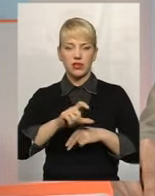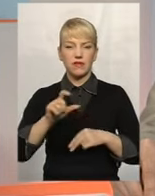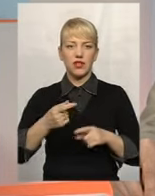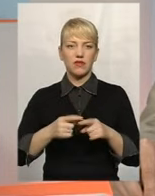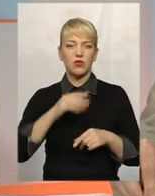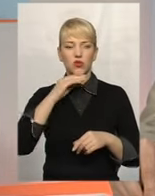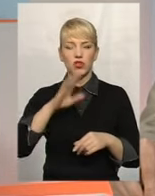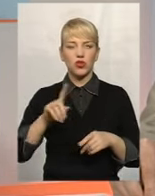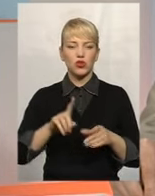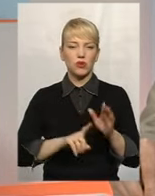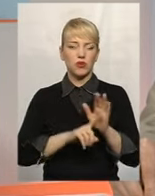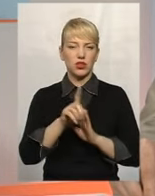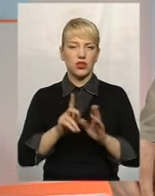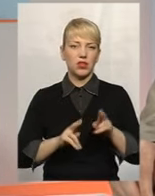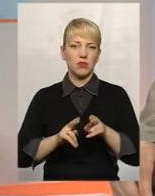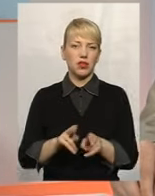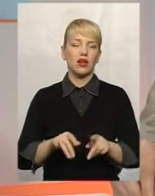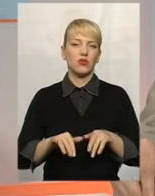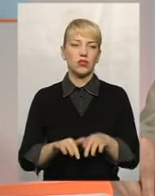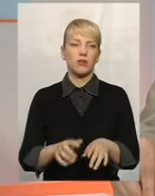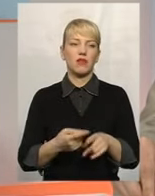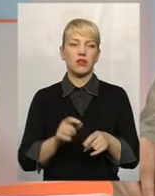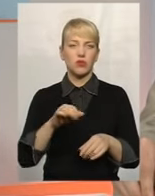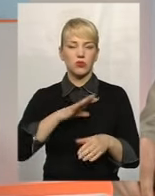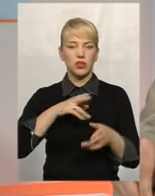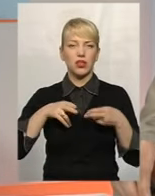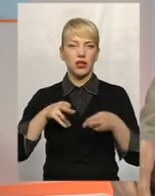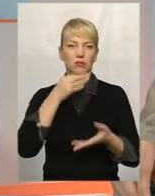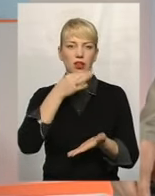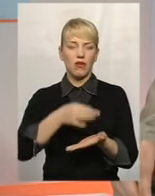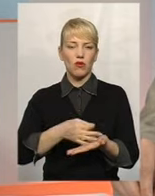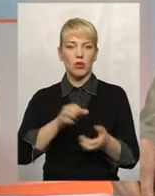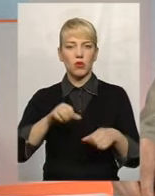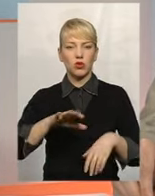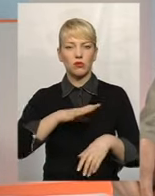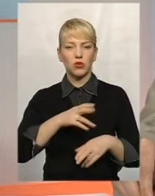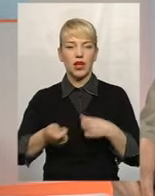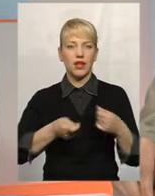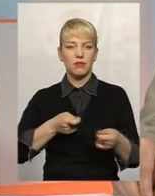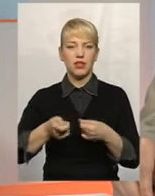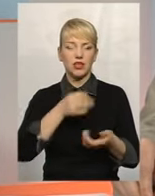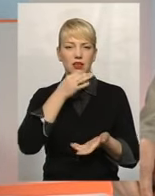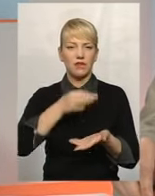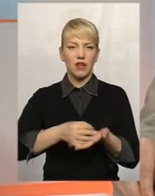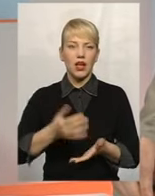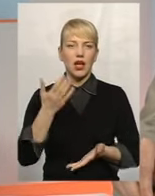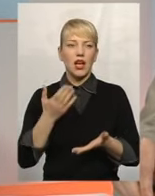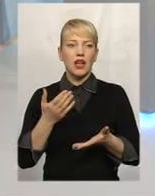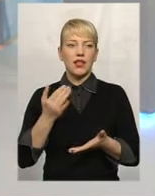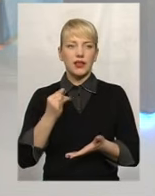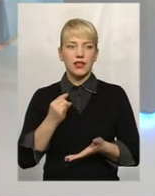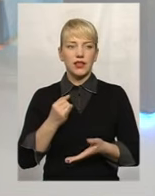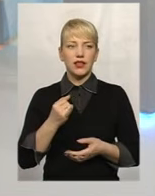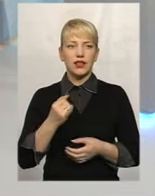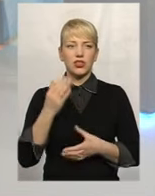порушення кримінальної справи. Це може бути кримінальна відповідальність, може бути адміністративна, якщо це не тривалий час.